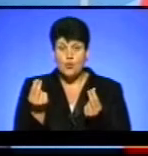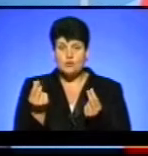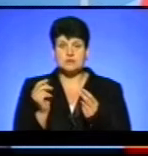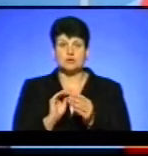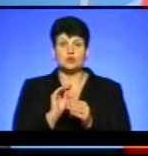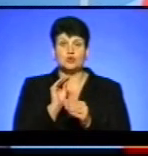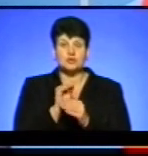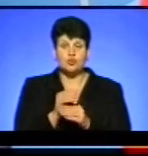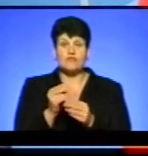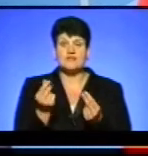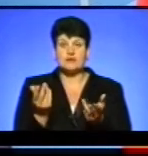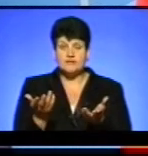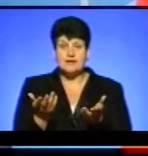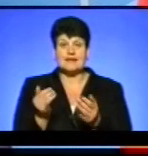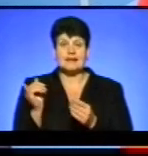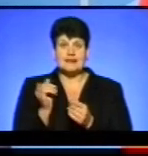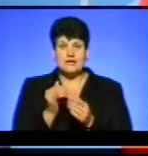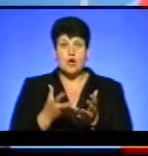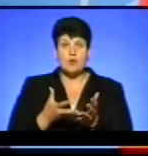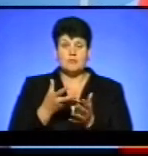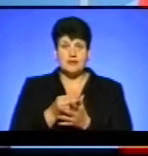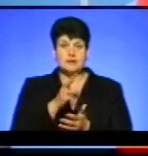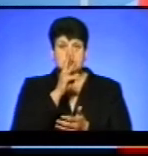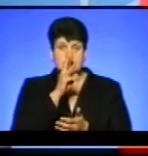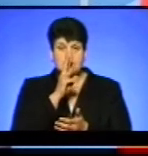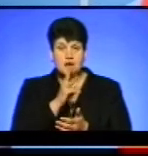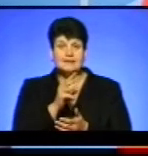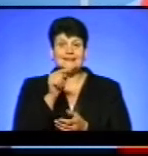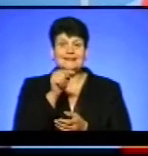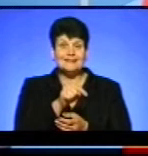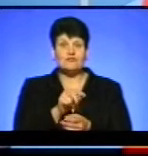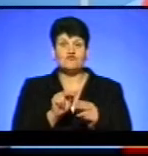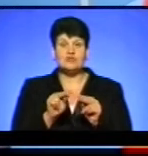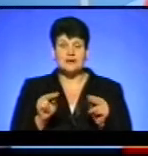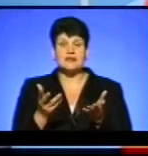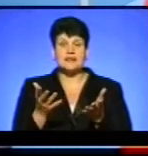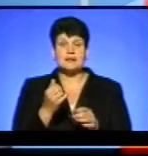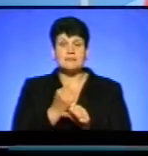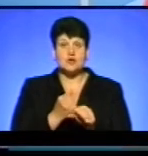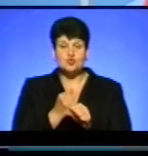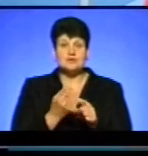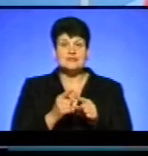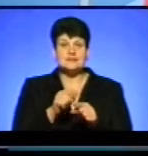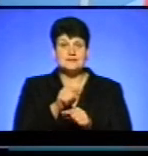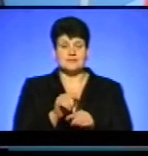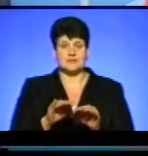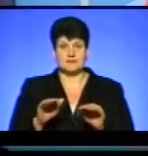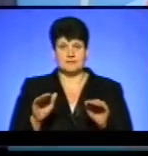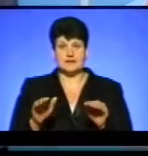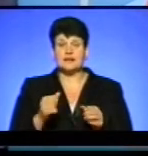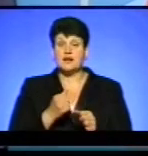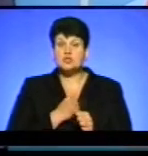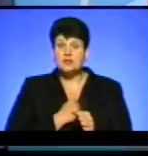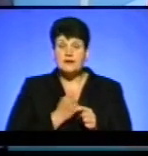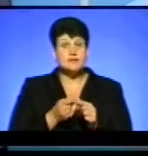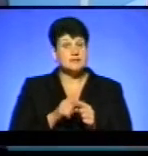додаткове фінансування і оплата заробітнії плати тим вчителям, які працюють з такими дітками. На жаль, це